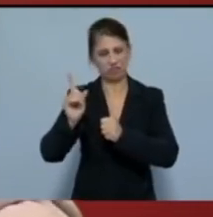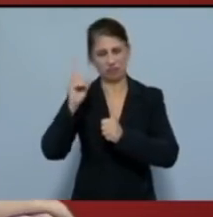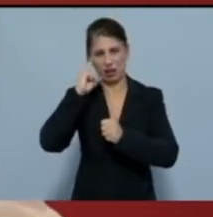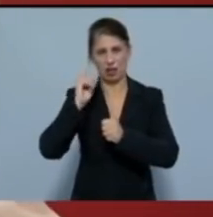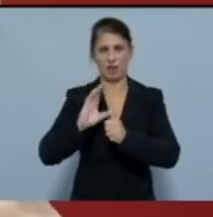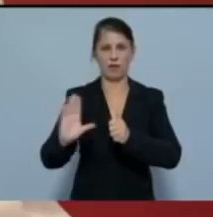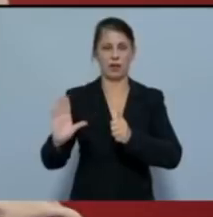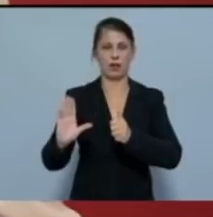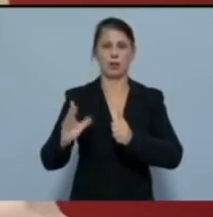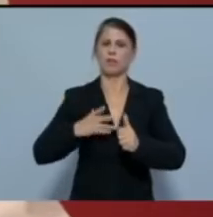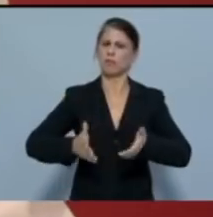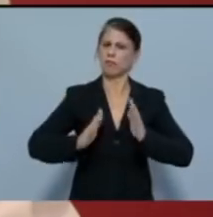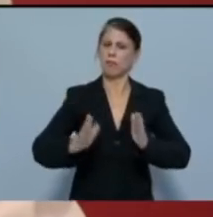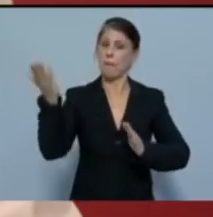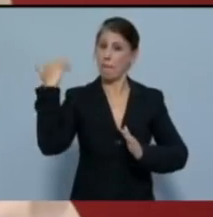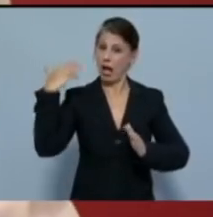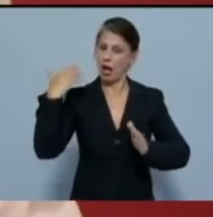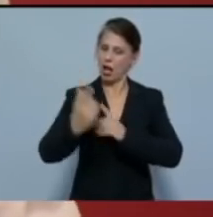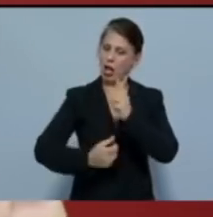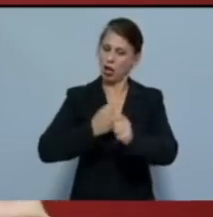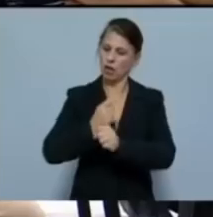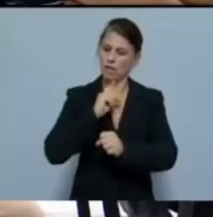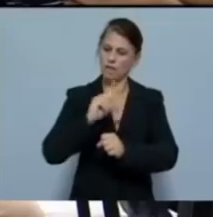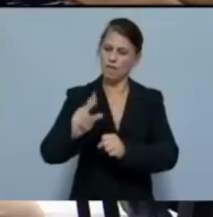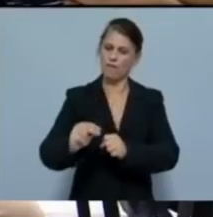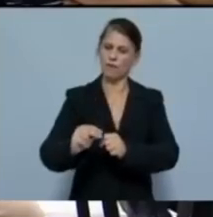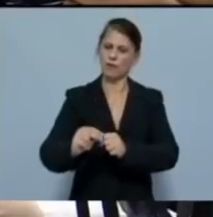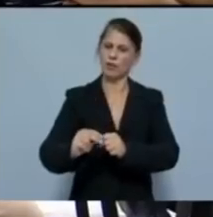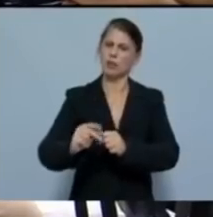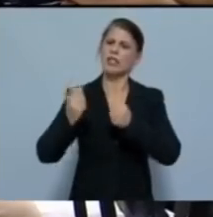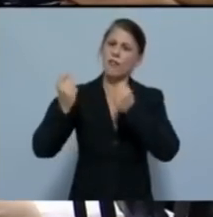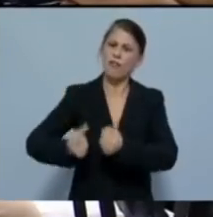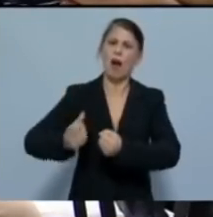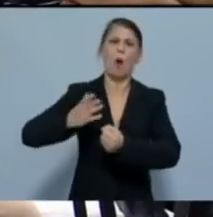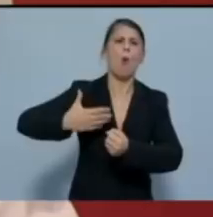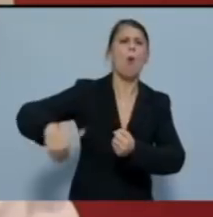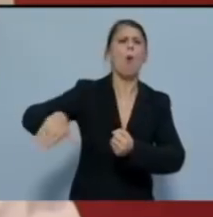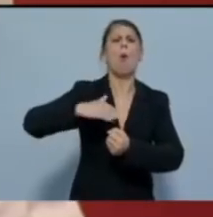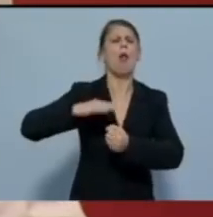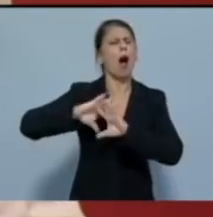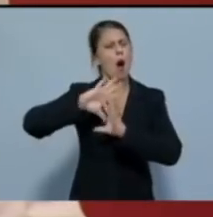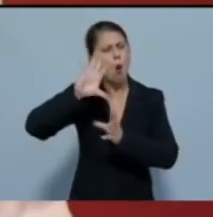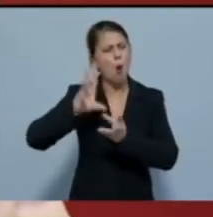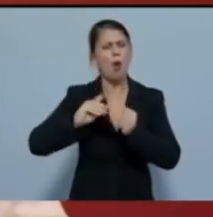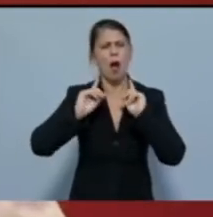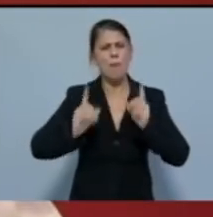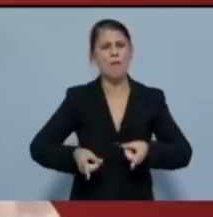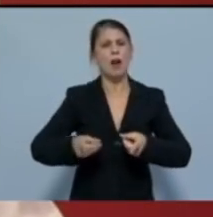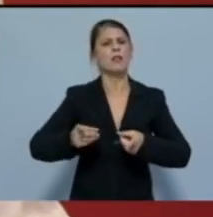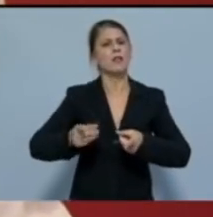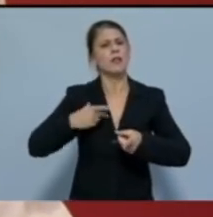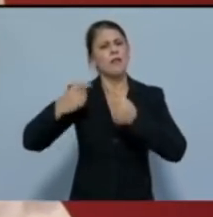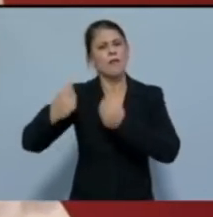αντιλαϊκή πολιτική των προηγούμενων ετών. Έρχεται να στηρίξει με πρόσθετες παροχές το κεφάλαιο